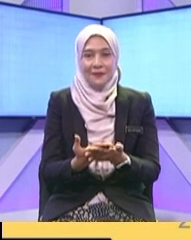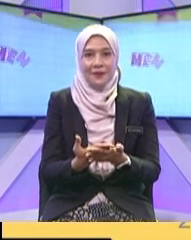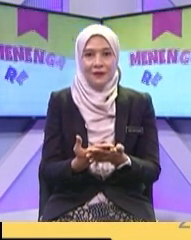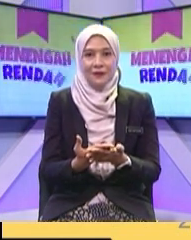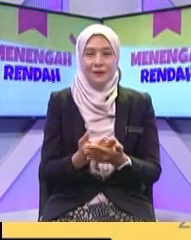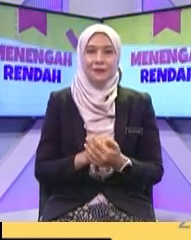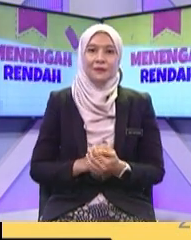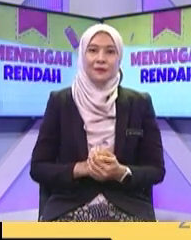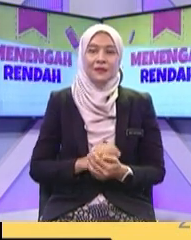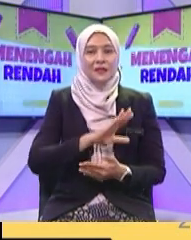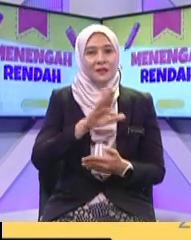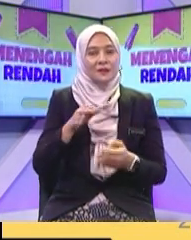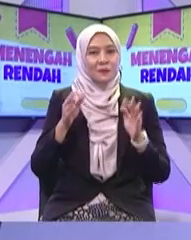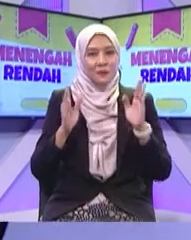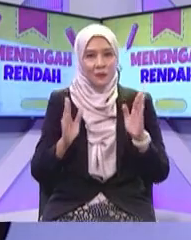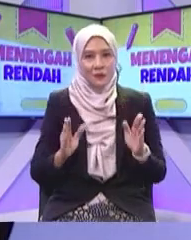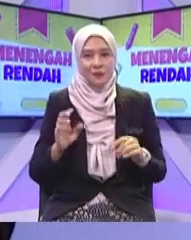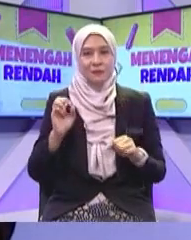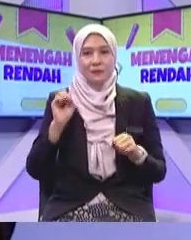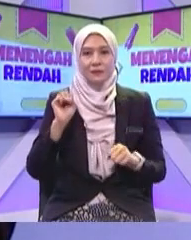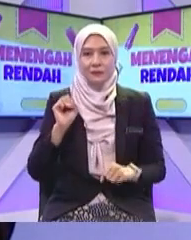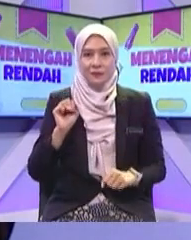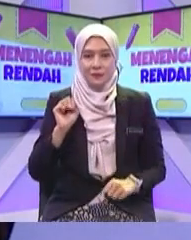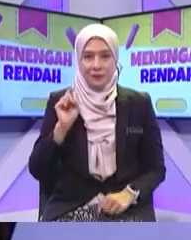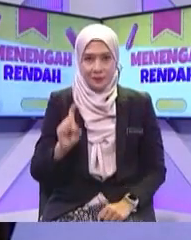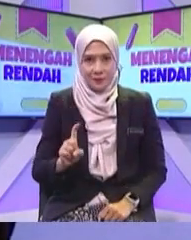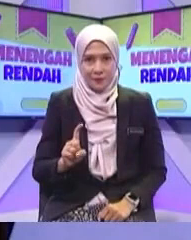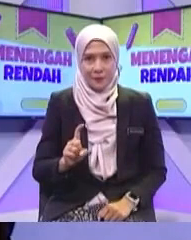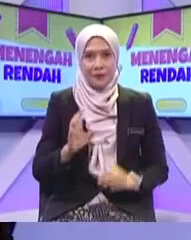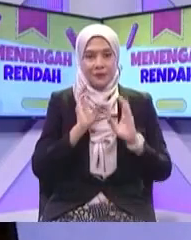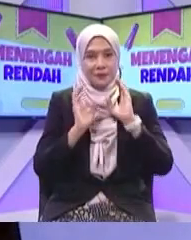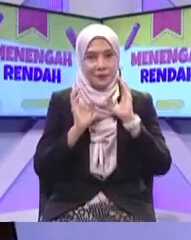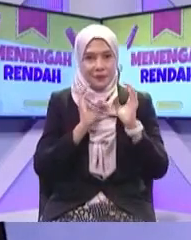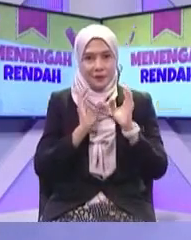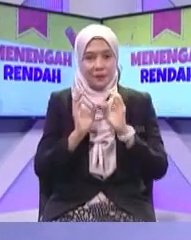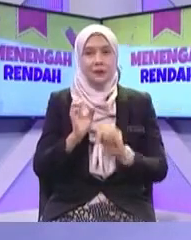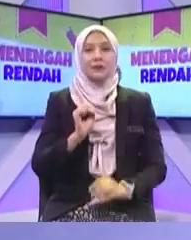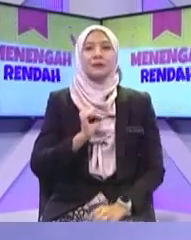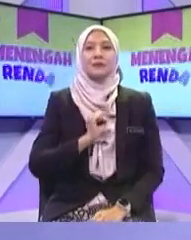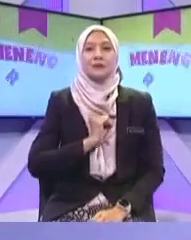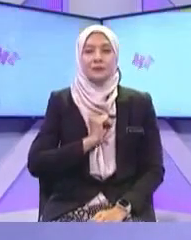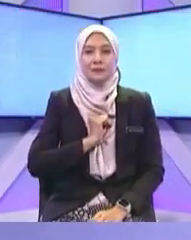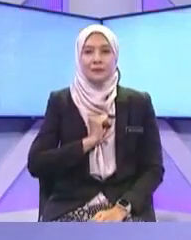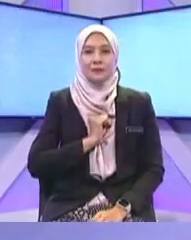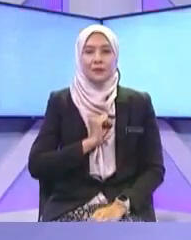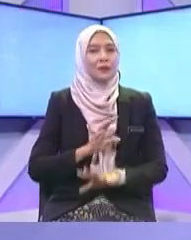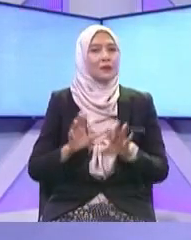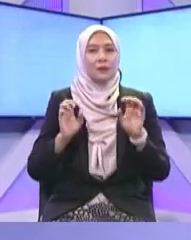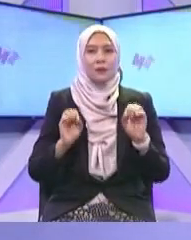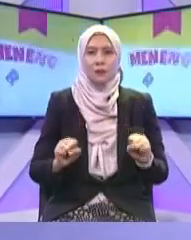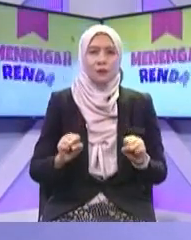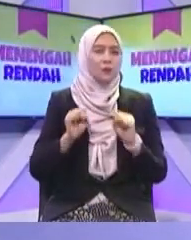dan murid-murid di rumah pun sama itu dipanggil bersopan santun dan berhemah tidak perlu mengeluarkan kata-kata yang